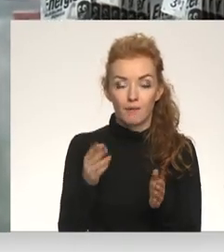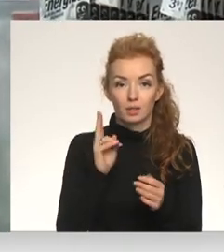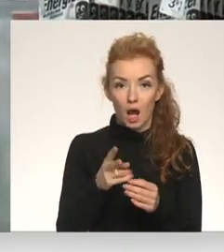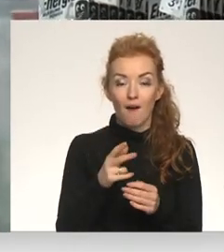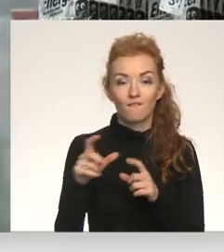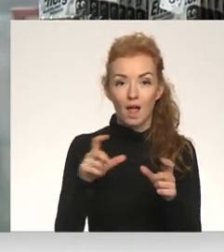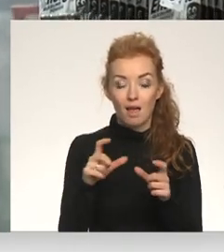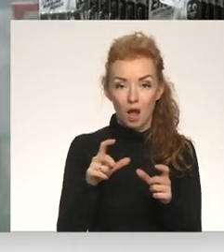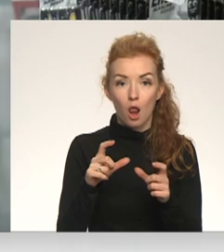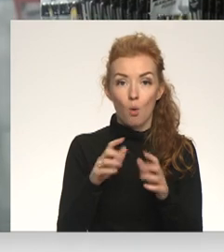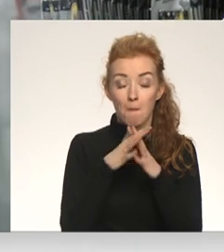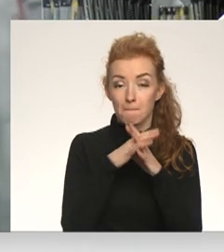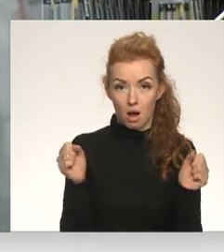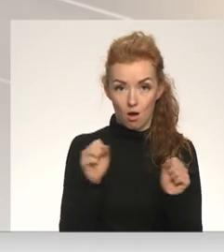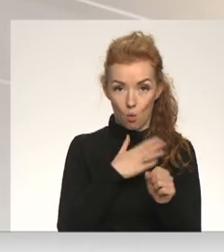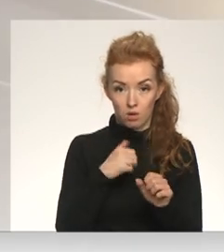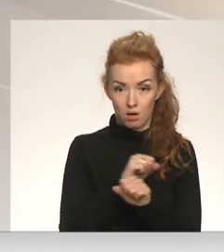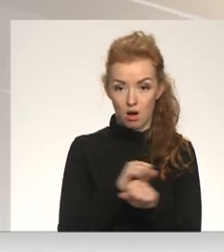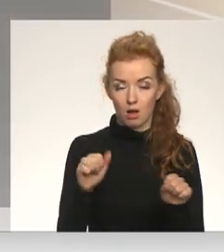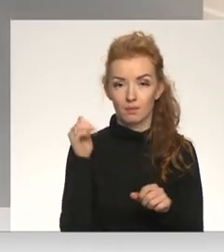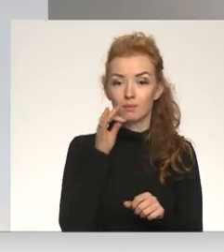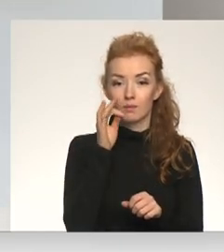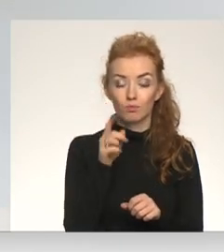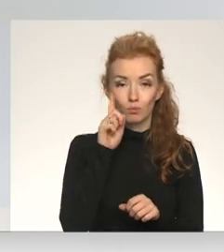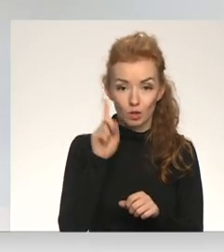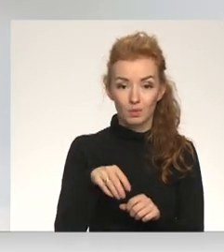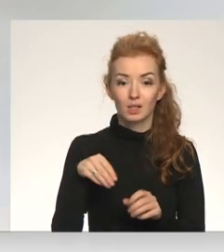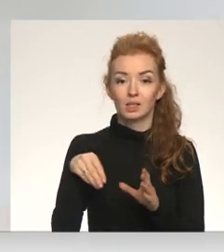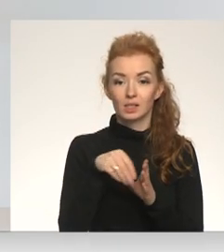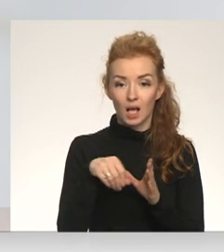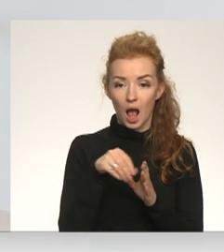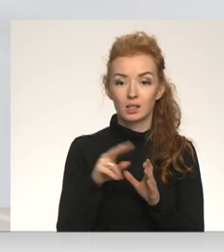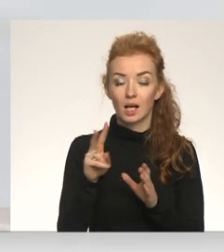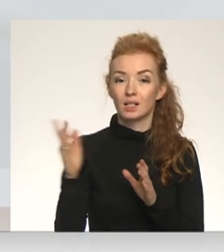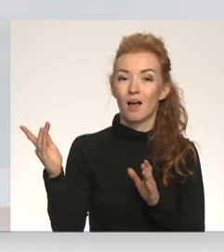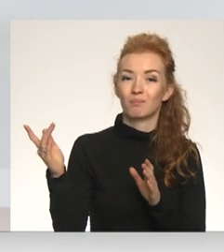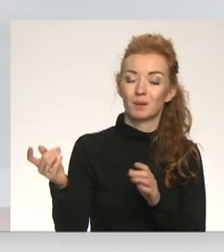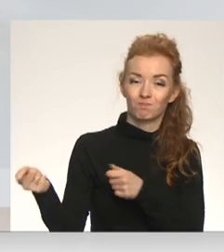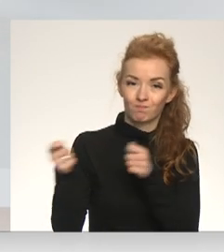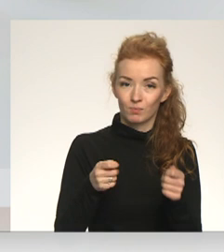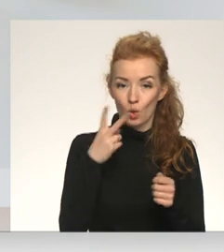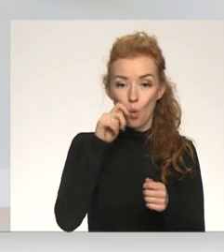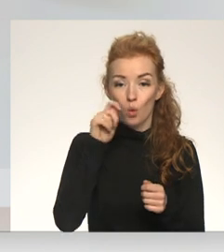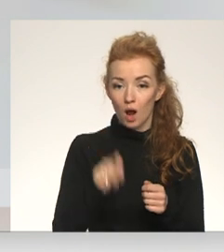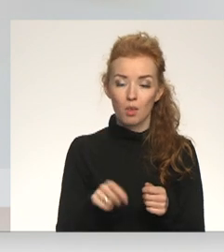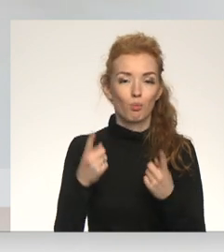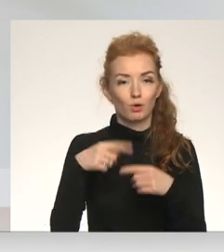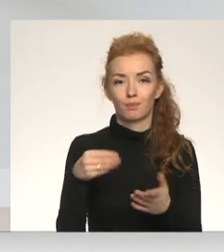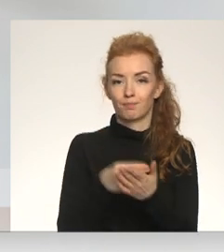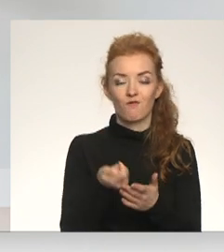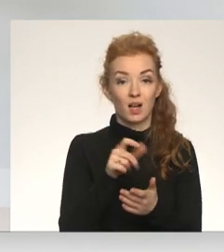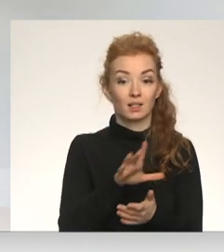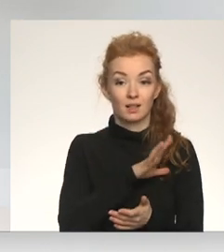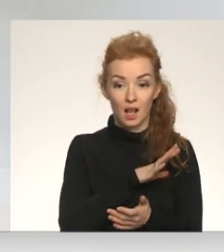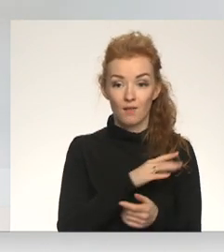trīskāršosies pieprasījums. Protams, tas sāles izveidīja, kas nāca no Ukrainas, patreiz nav iespējams iegādāties,